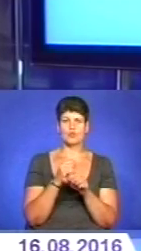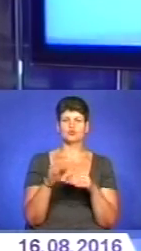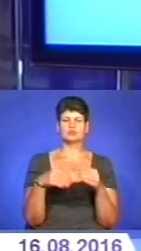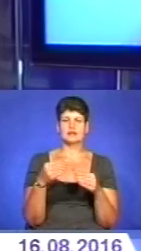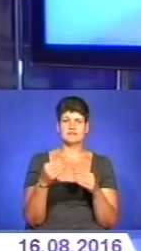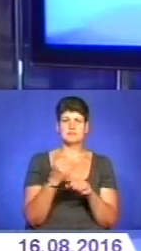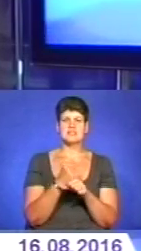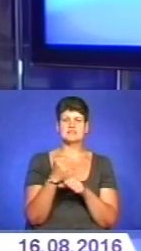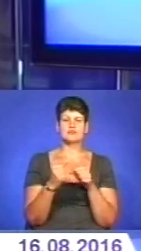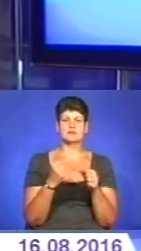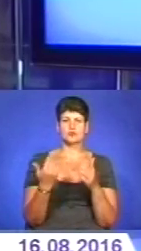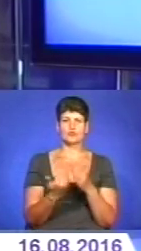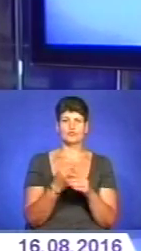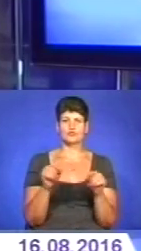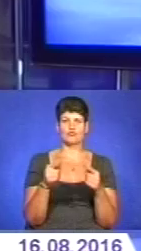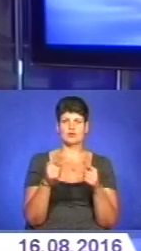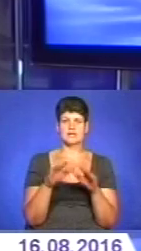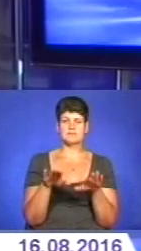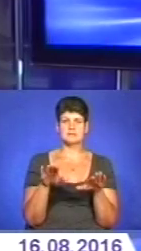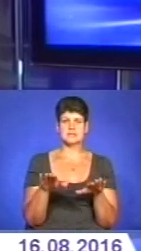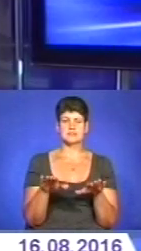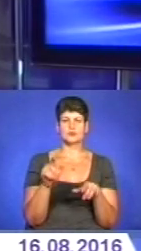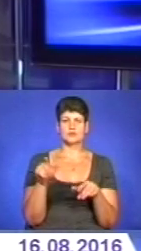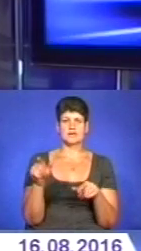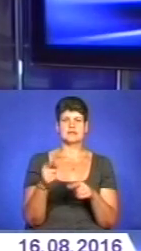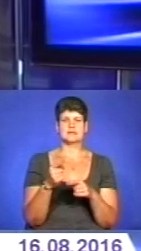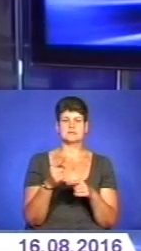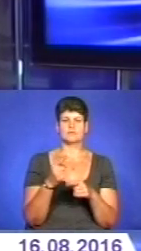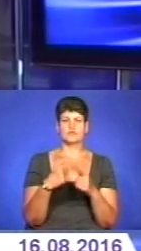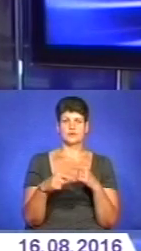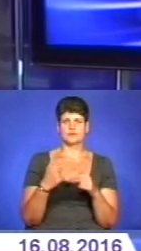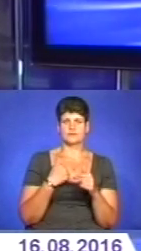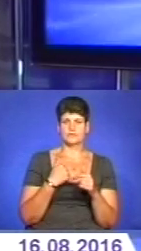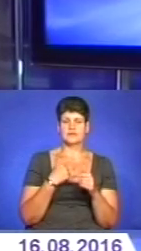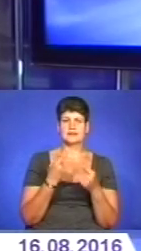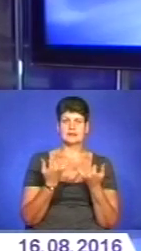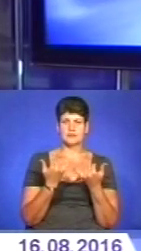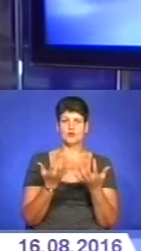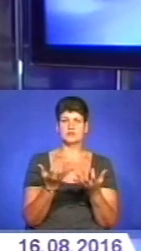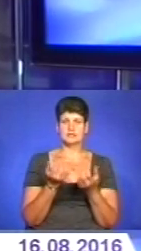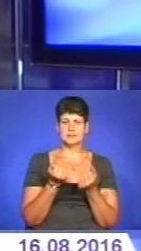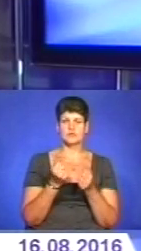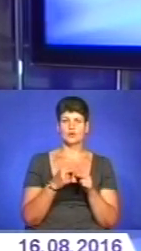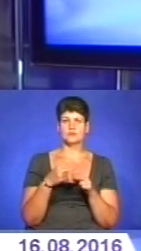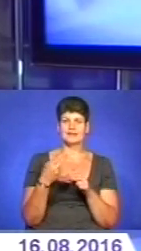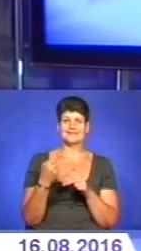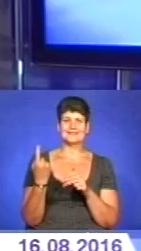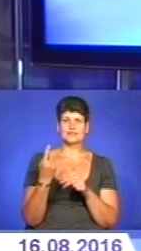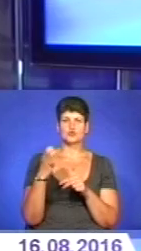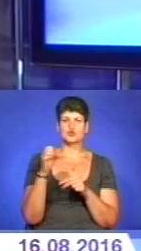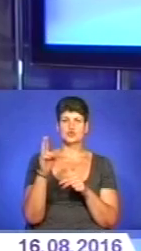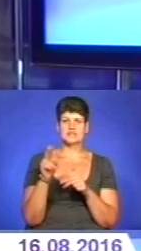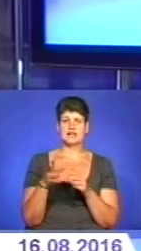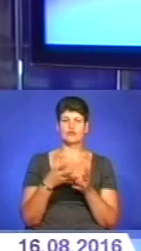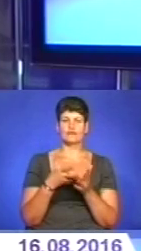працевлаштували на новостворене місце усіх з числа демобілізованих із зони АТО, тепер отримуватимуть компенсацію на відшкодування єдиного соціального